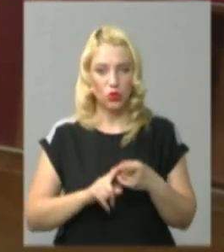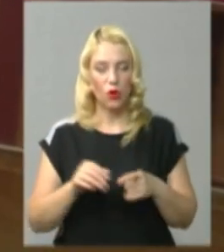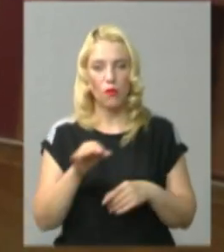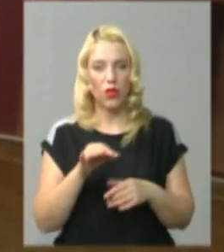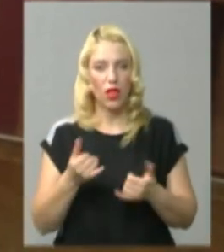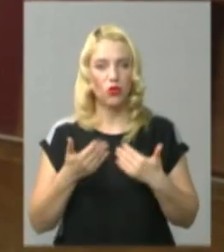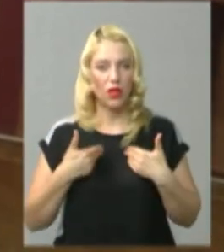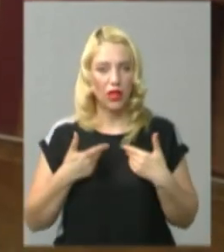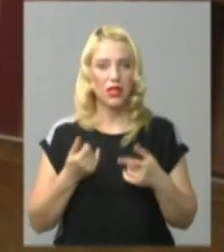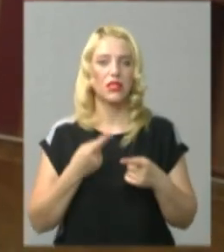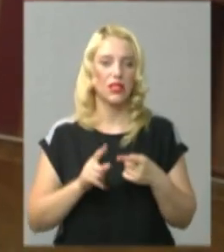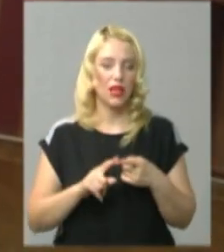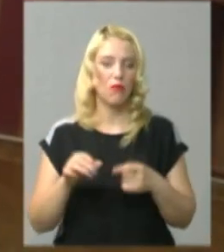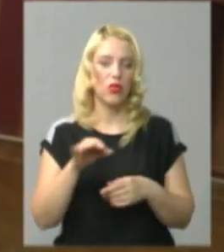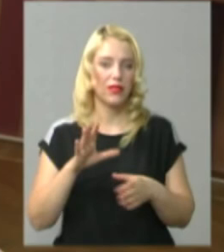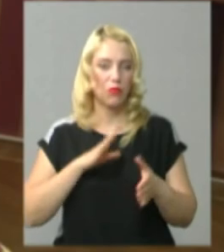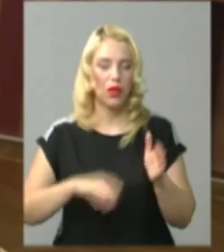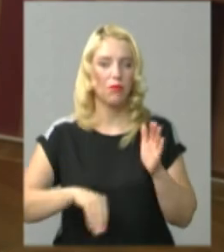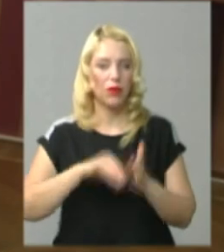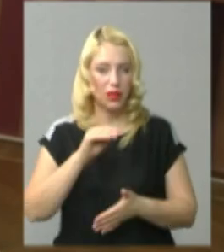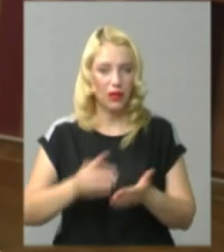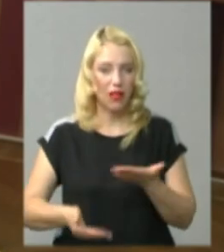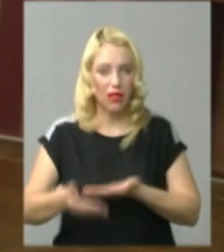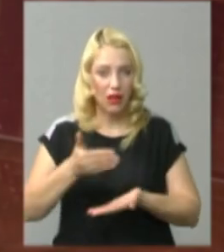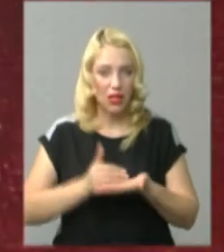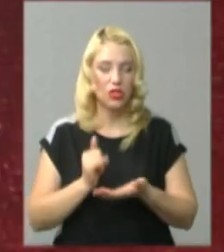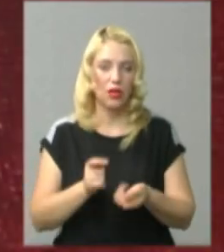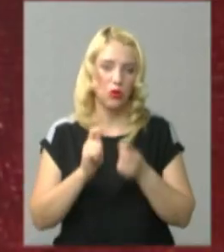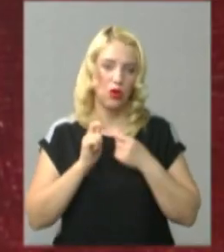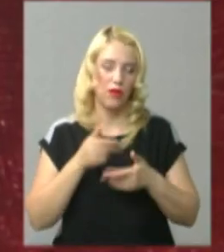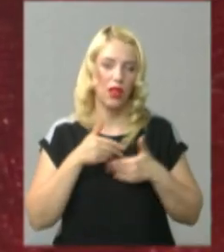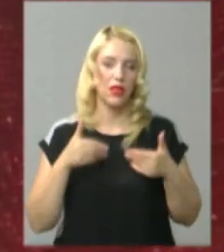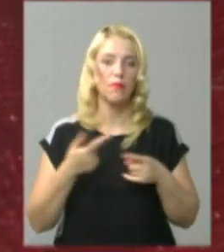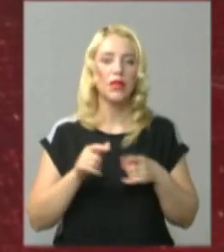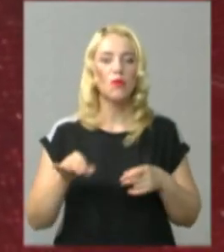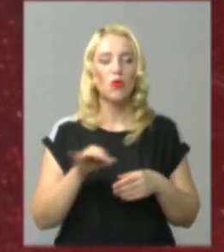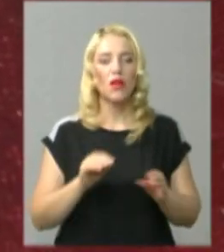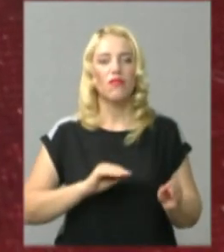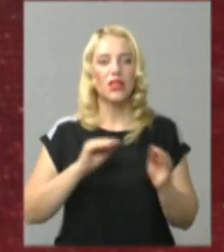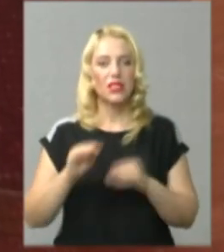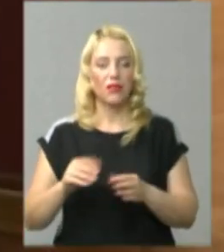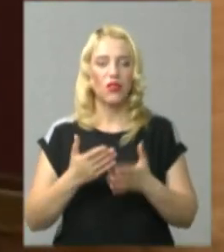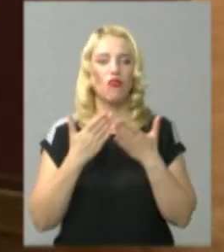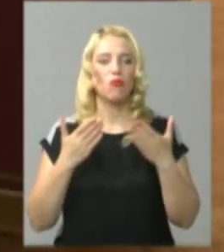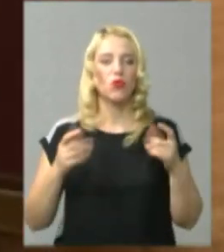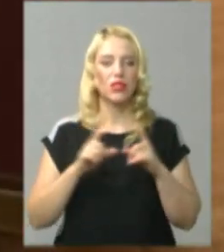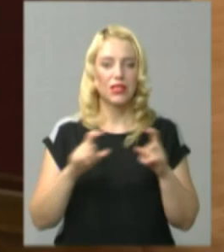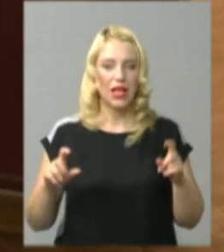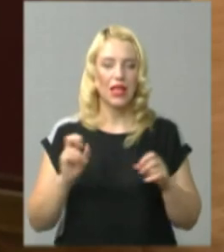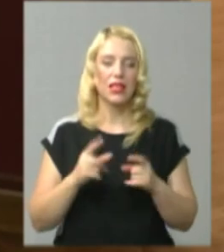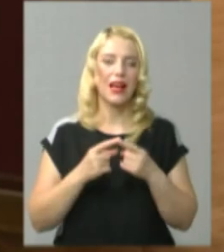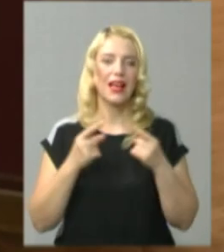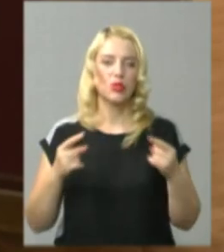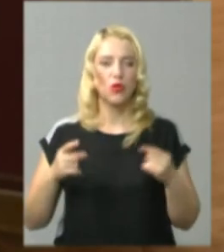монету. І вона нарешті дійсно була придбана і подарована нам. Монета виставлена в краєзнавчому музеї як експонат